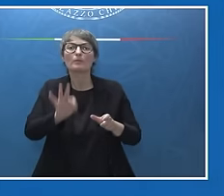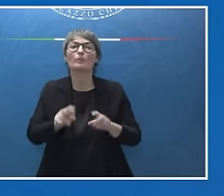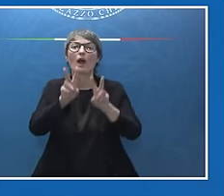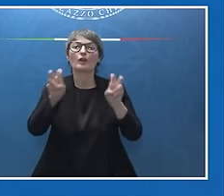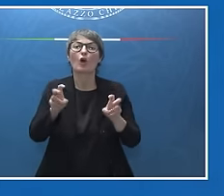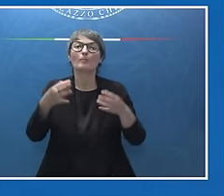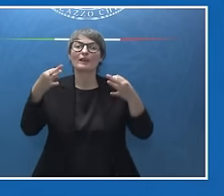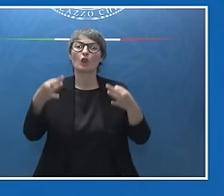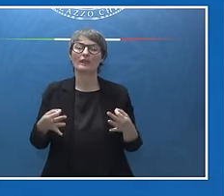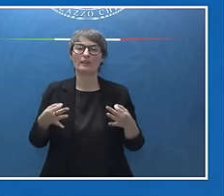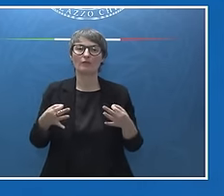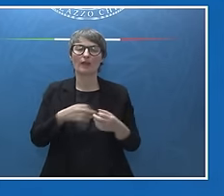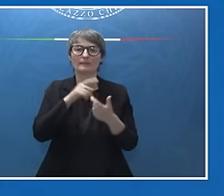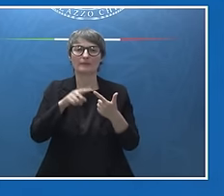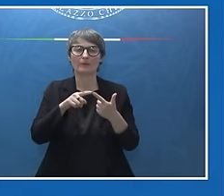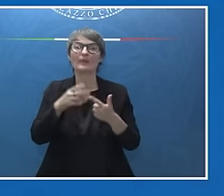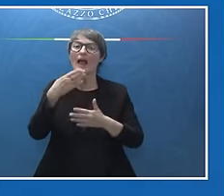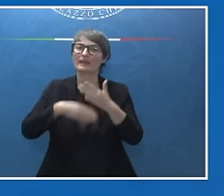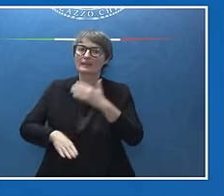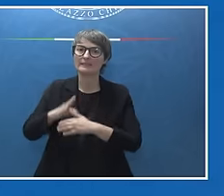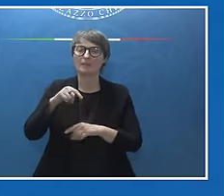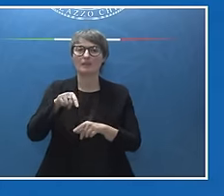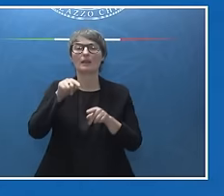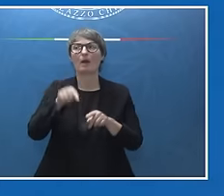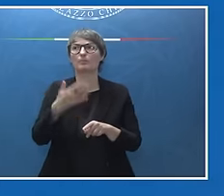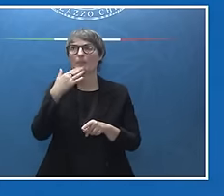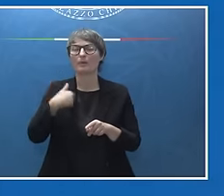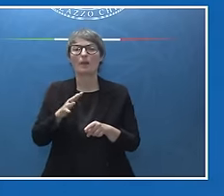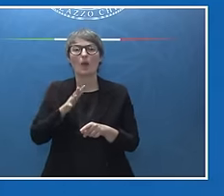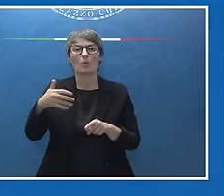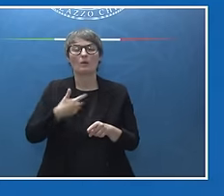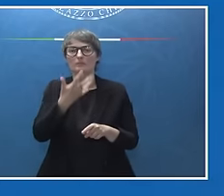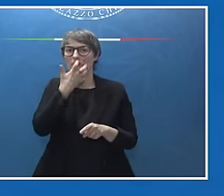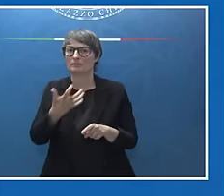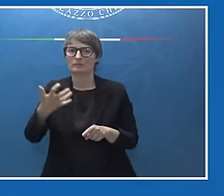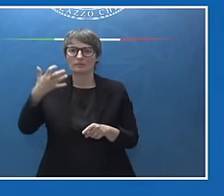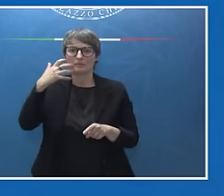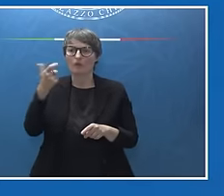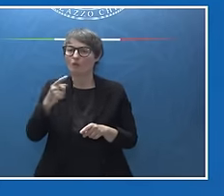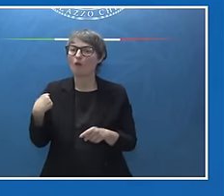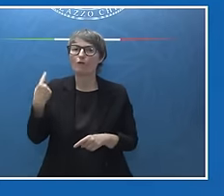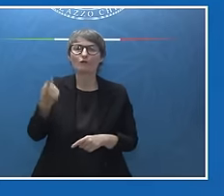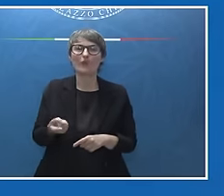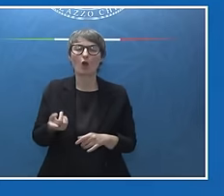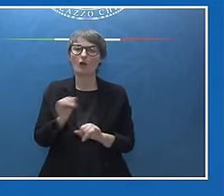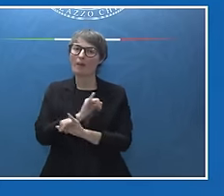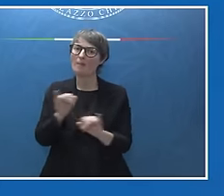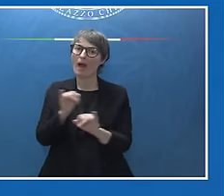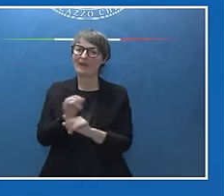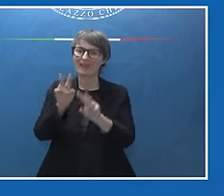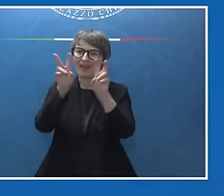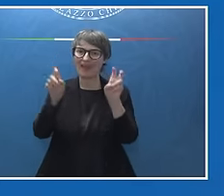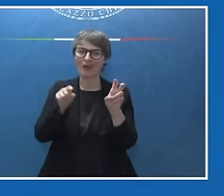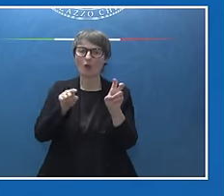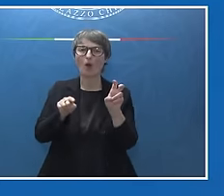disabilità, lo considero un altro fiore all'occhiello della Presidenza italiana, non era mai accaduto che questo tema avesse una sua